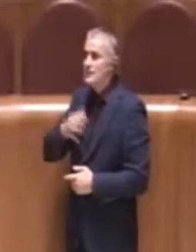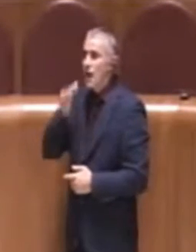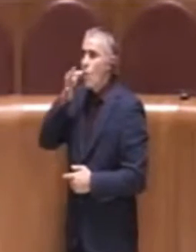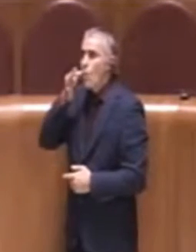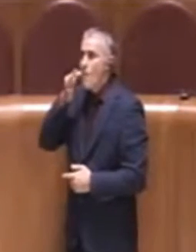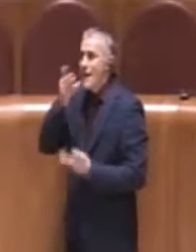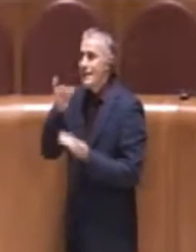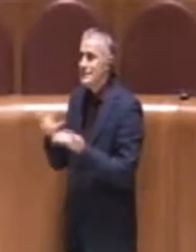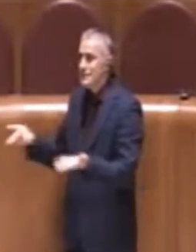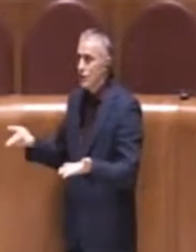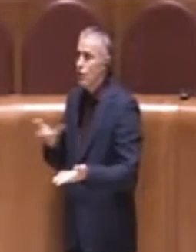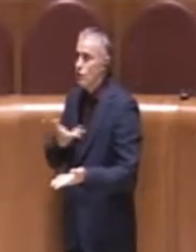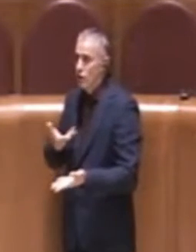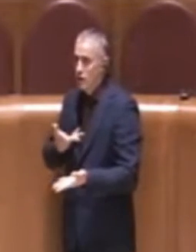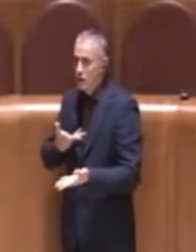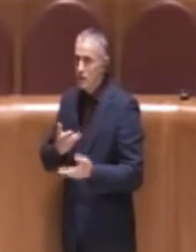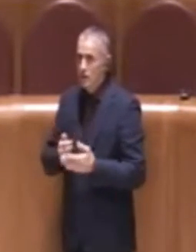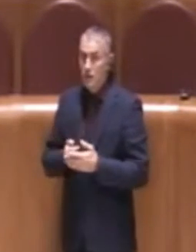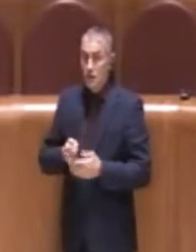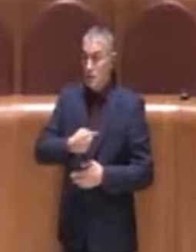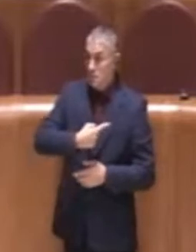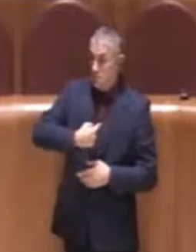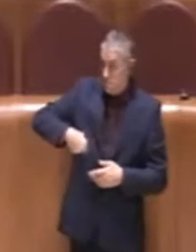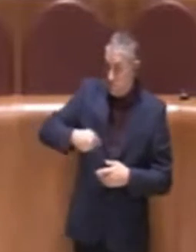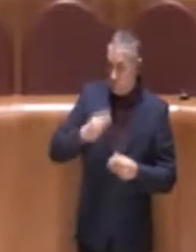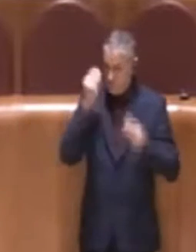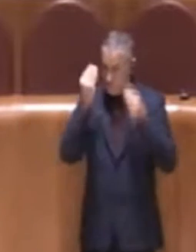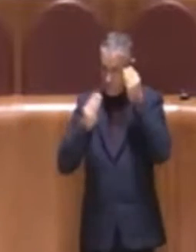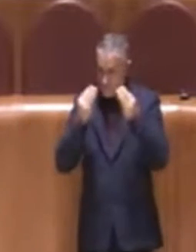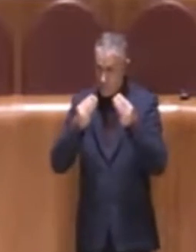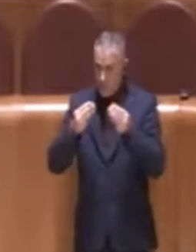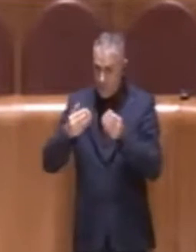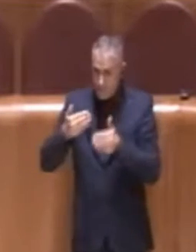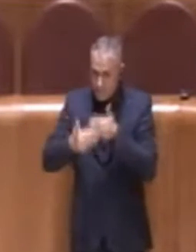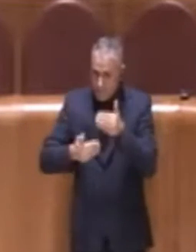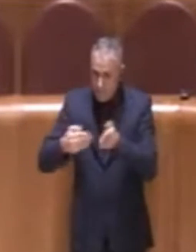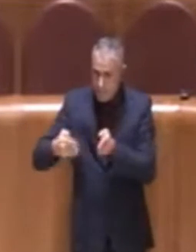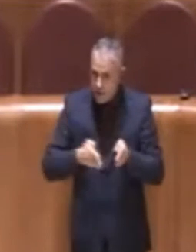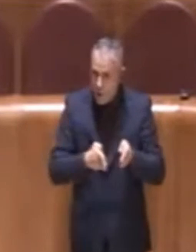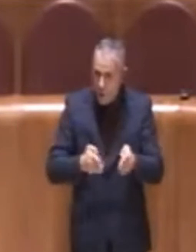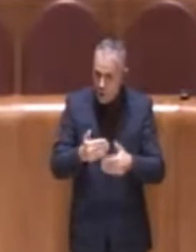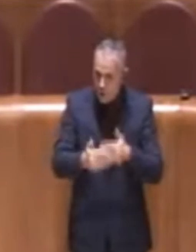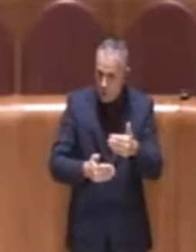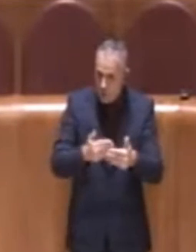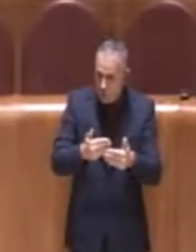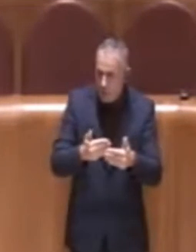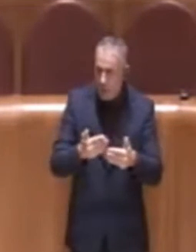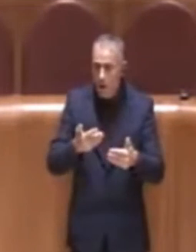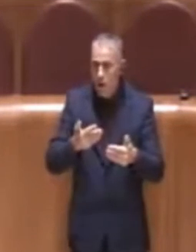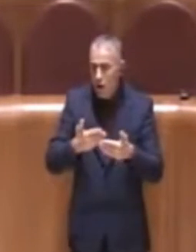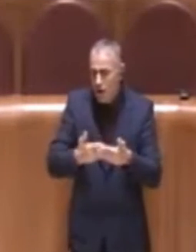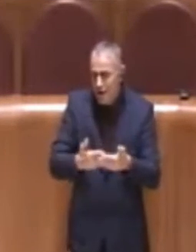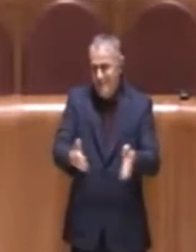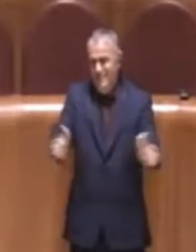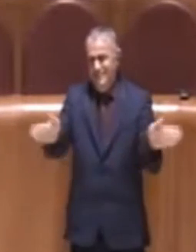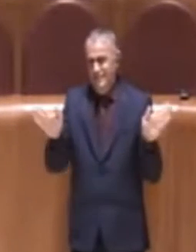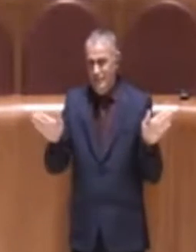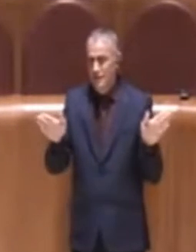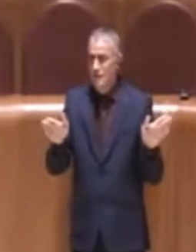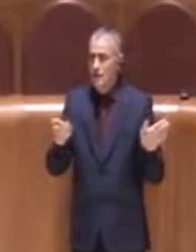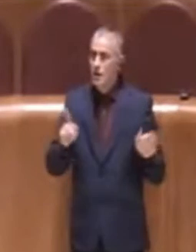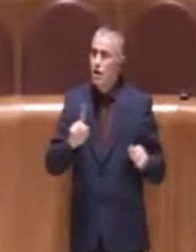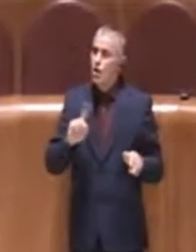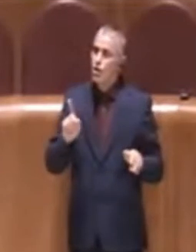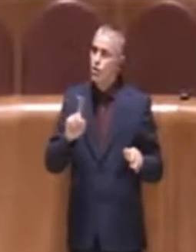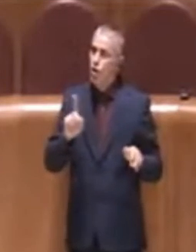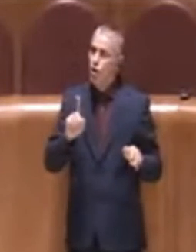Quindi quello che noi potremmo individuare in questo percorso è qualcosa di molto più ampio di quello che noi